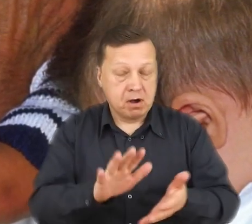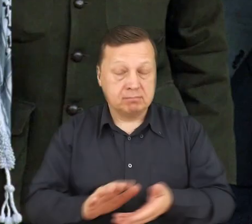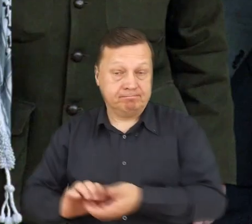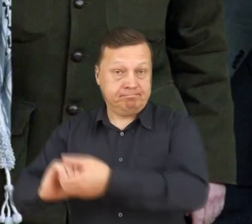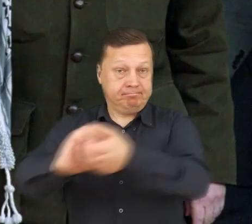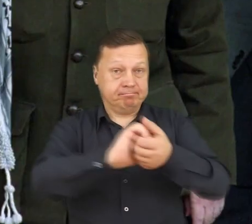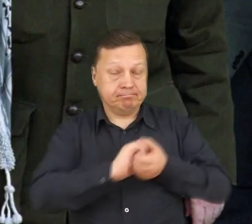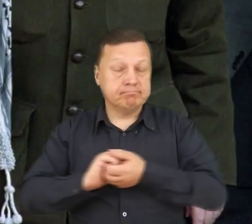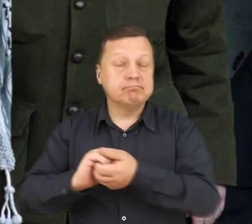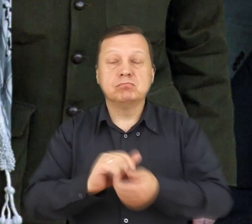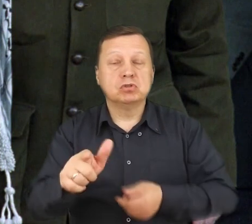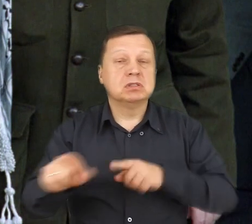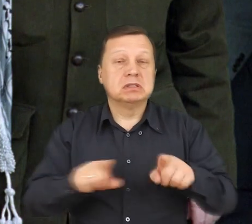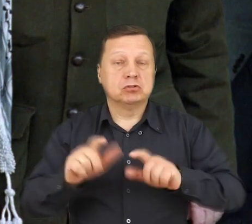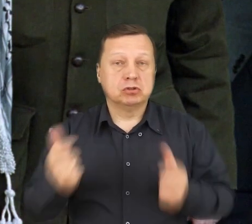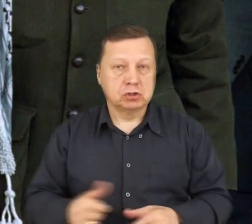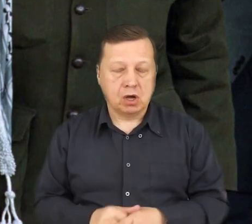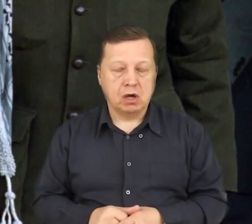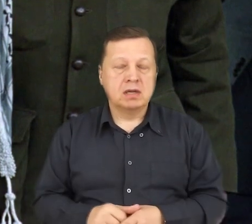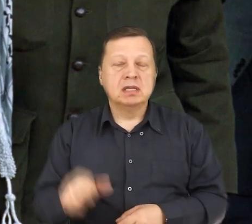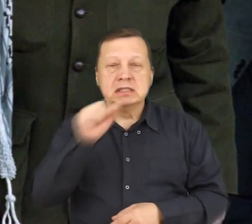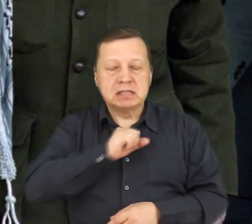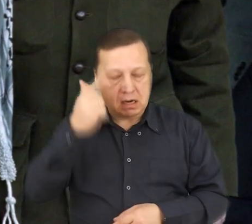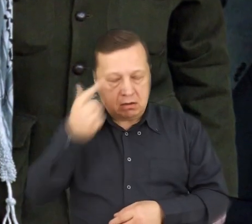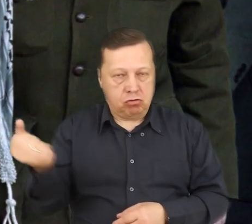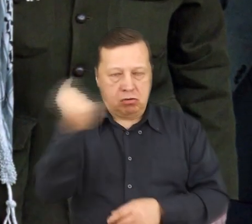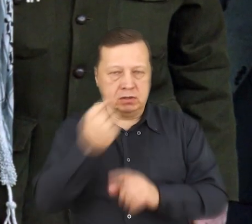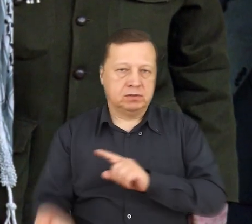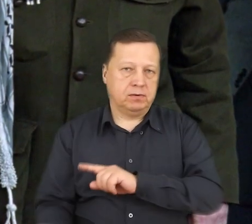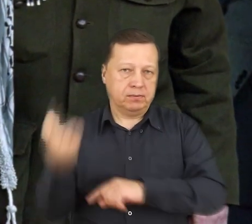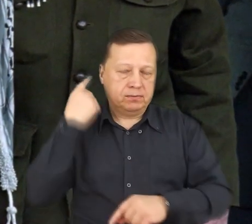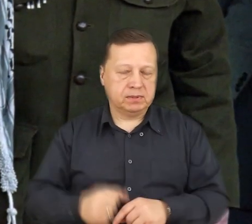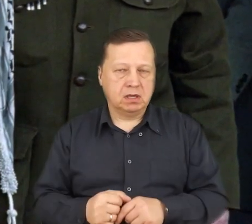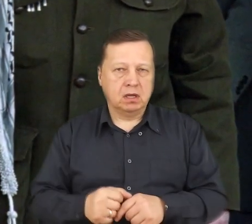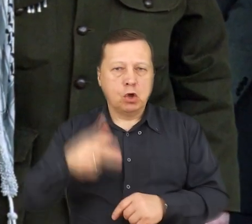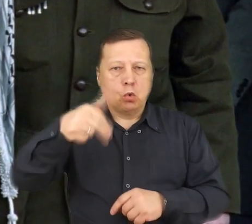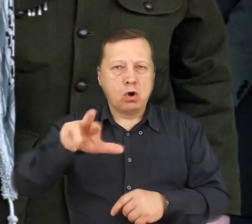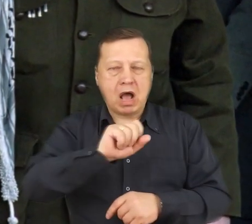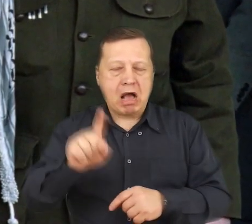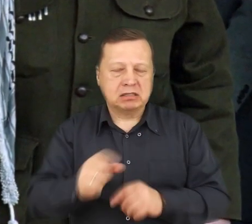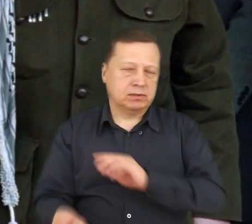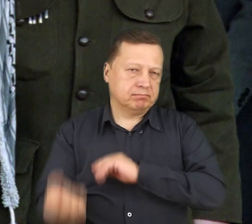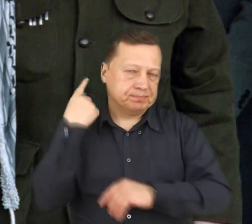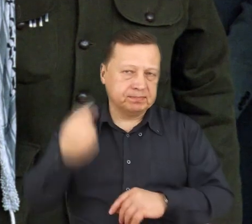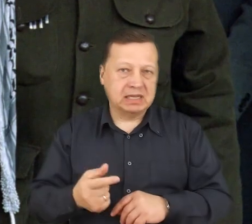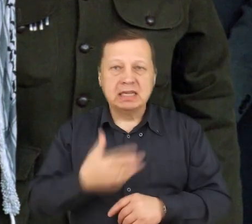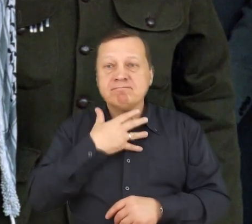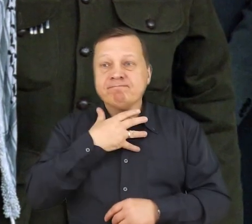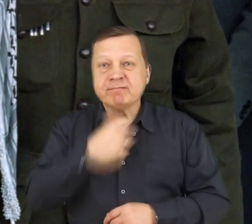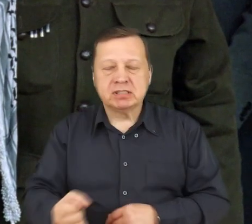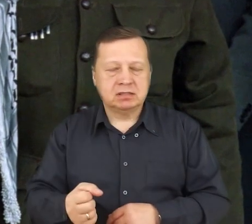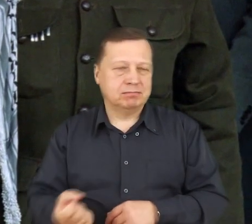i pojednać się znaczy oczyścić pamięć z nienawiści, urazów i pragnienia